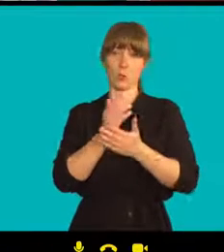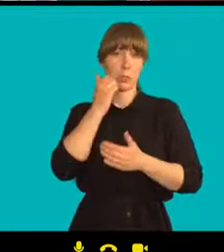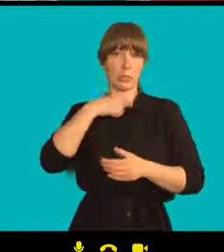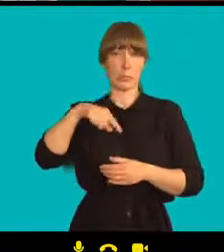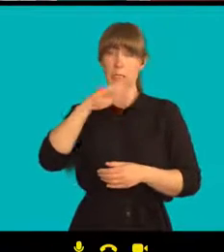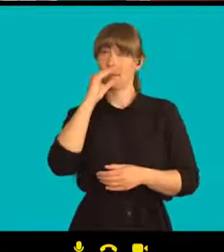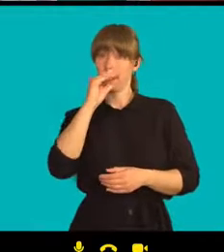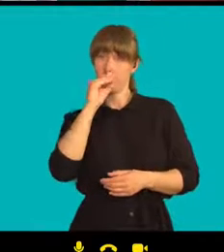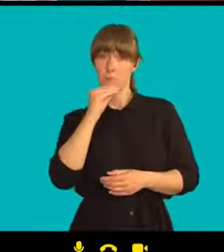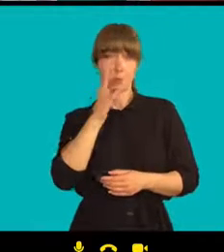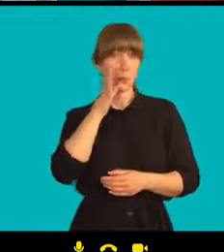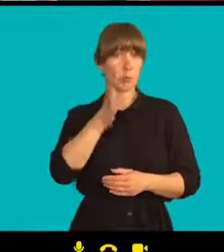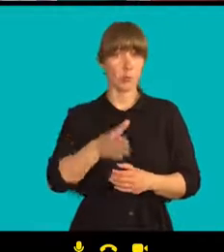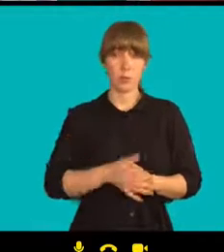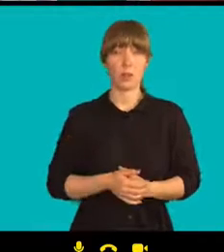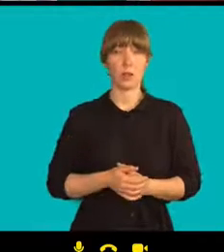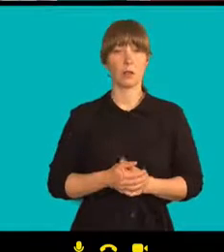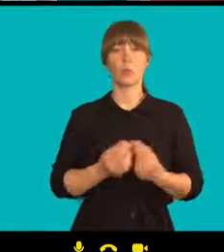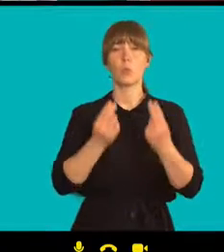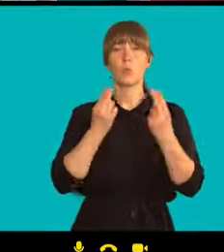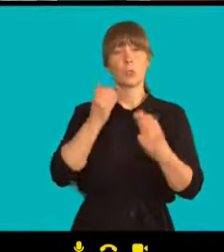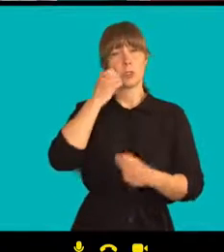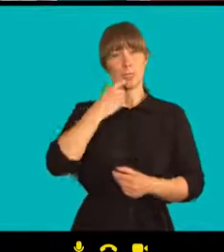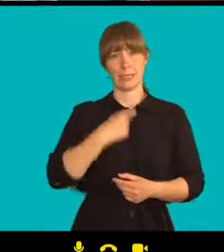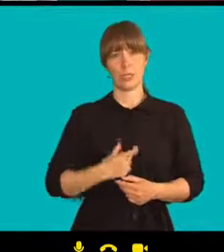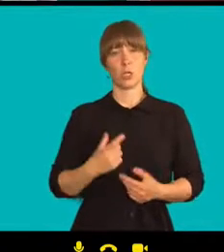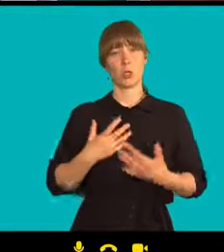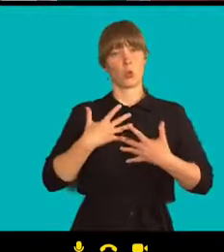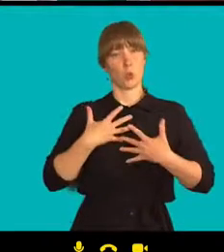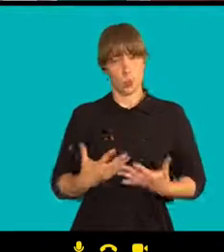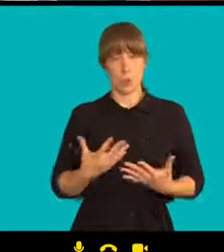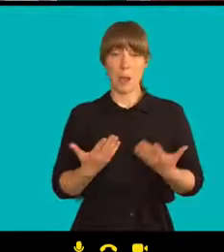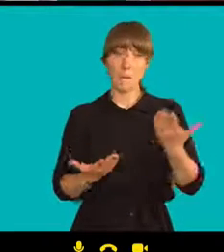Já myslím, že možná,